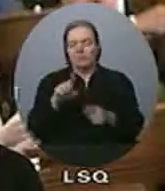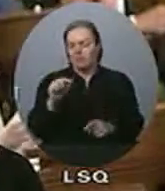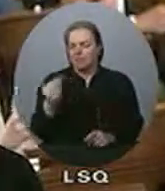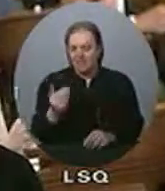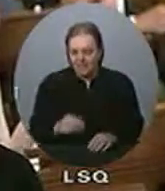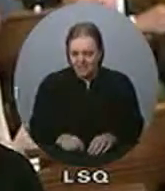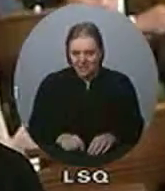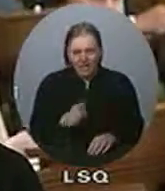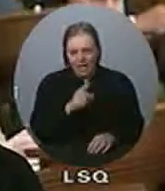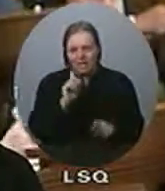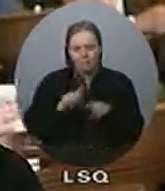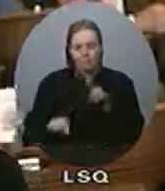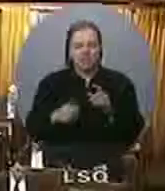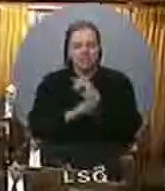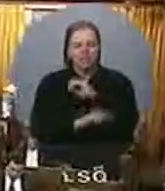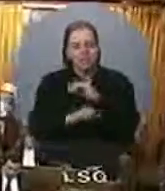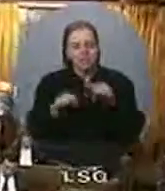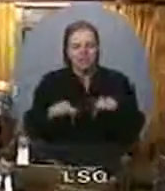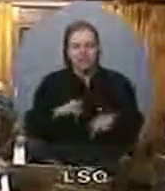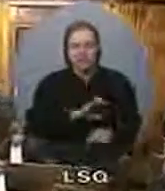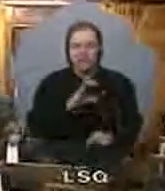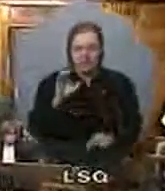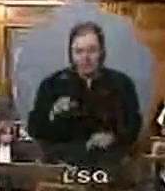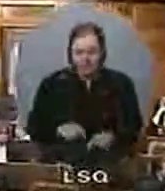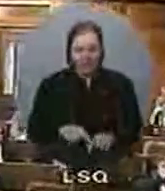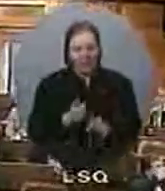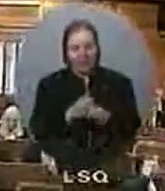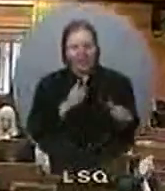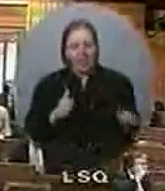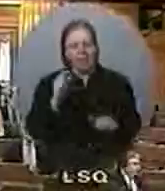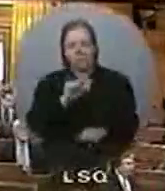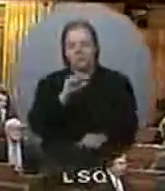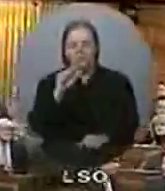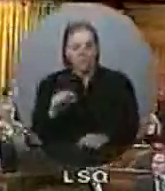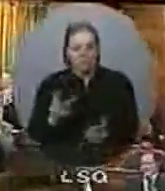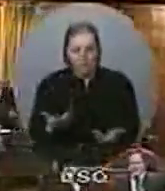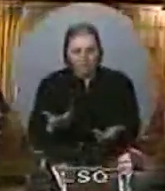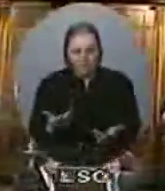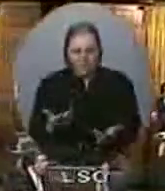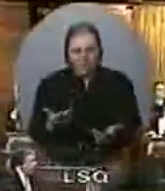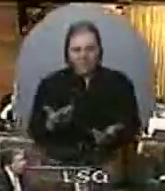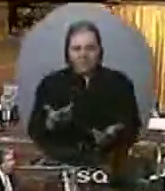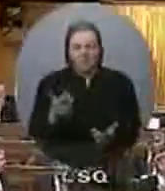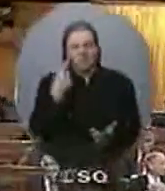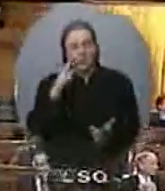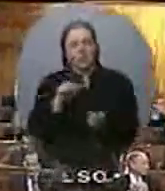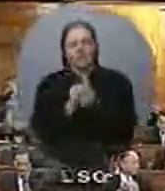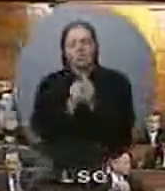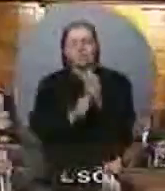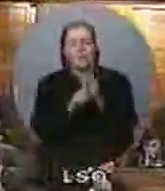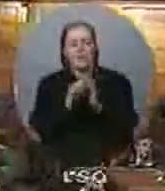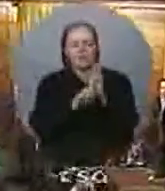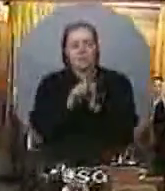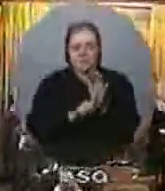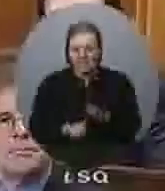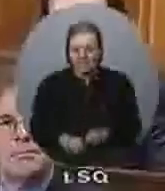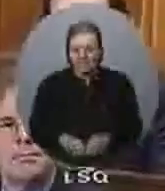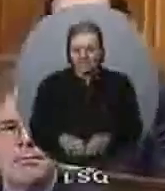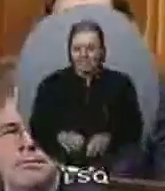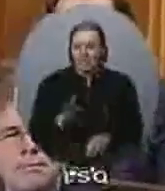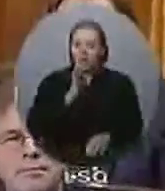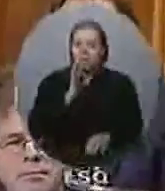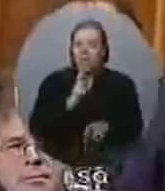emplois canadiens en permettant que le gouvernement prenne du retard dans le dossier de changement climatique? Eh bien, on parle de